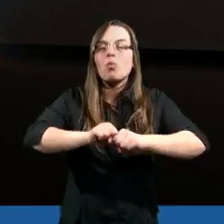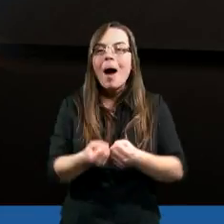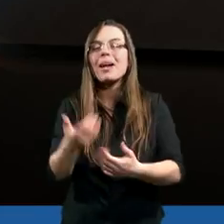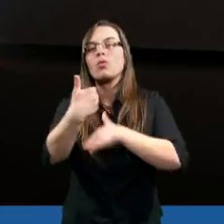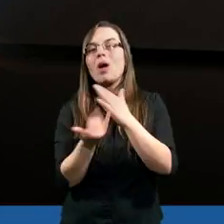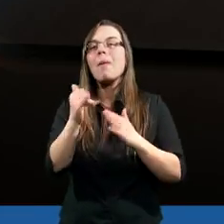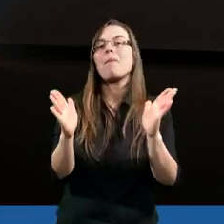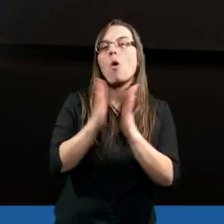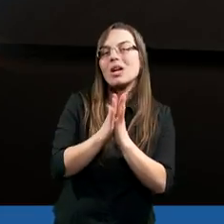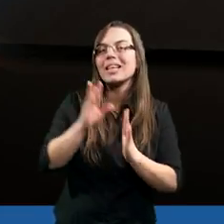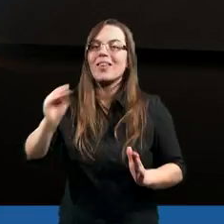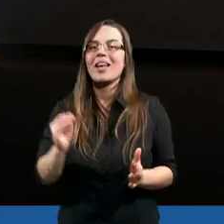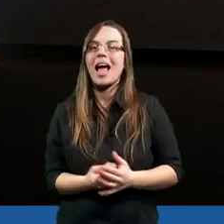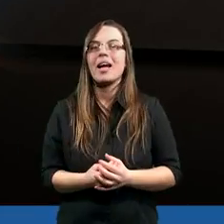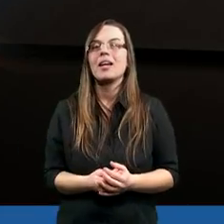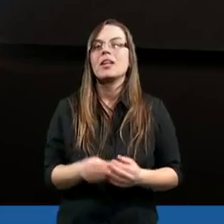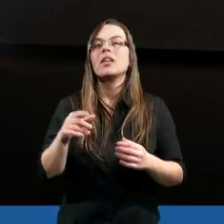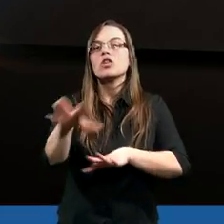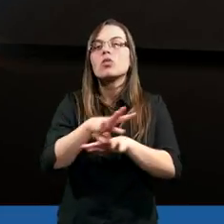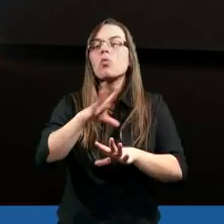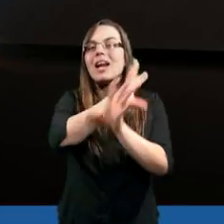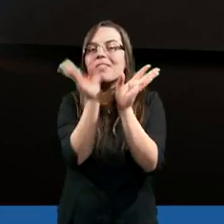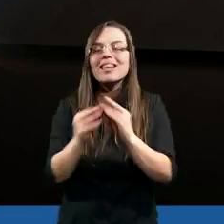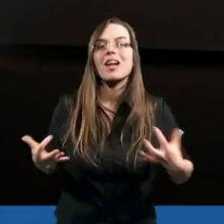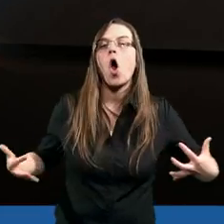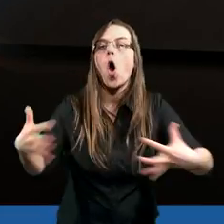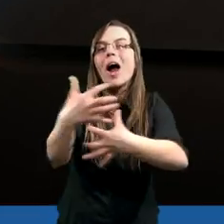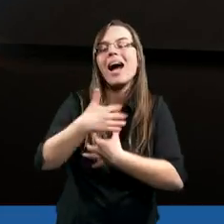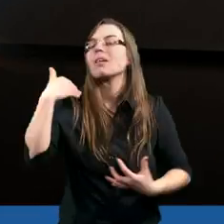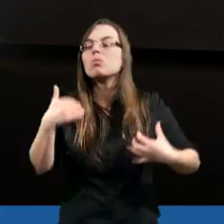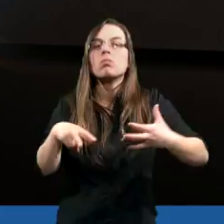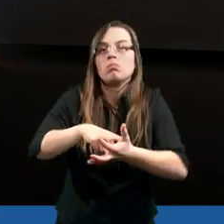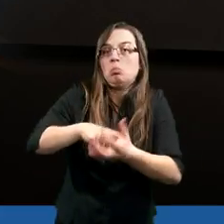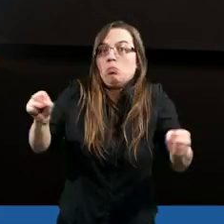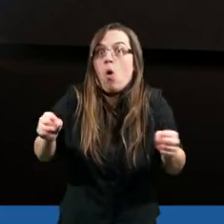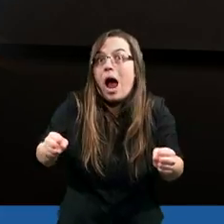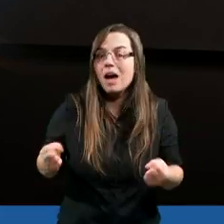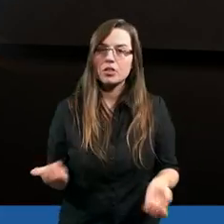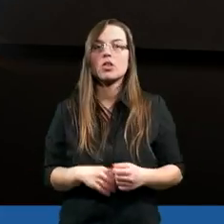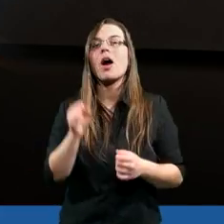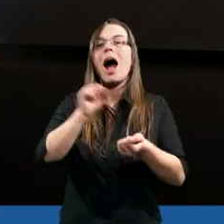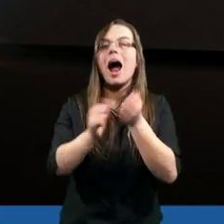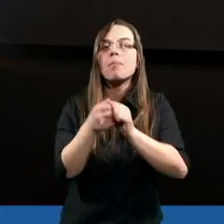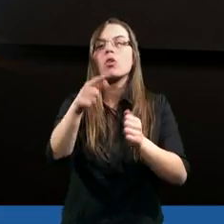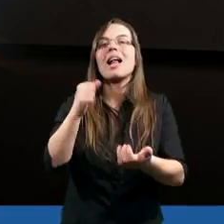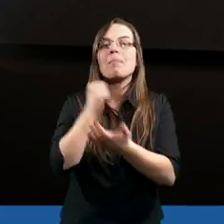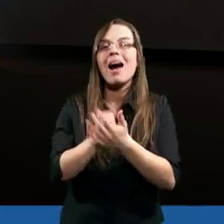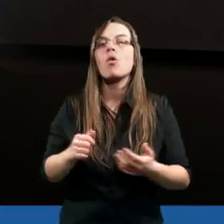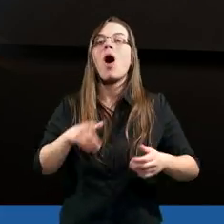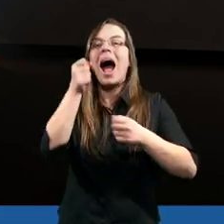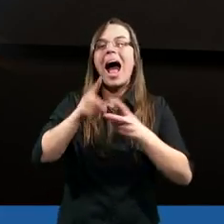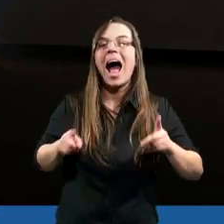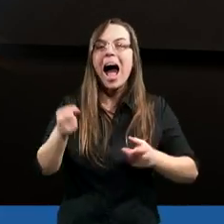łamaniu chleba i w modlitwach. A dusze wszystkich ogarnięte były bojaźnią, albowiem za sprawą